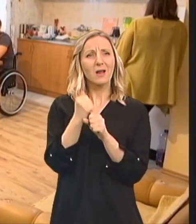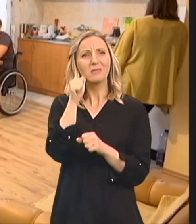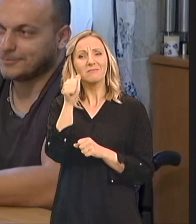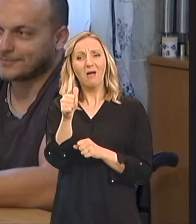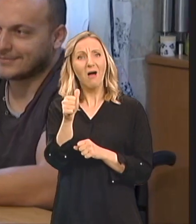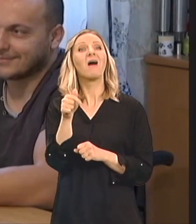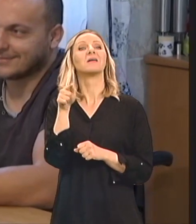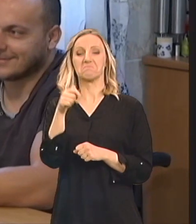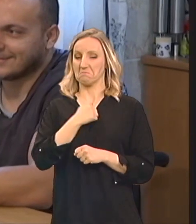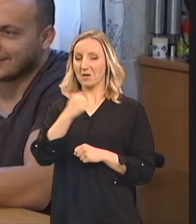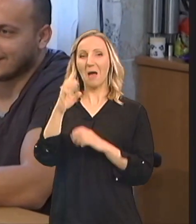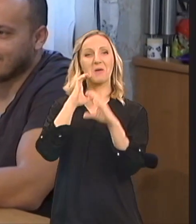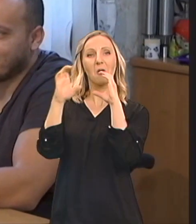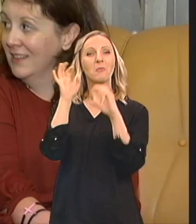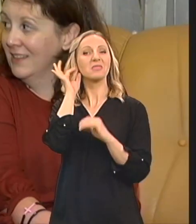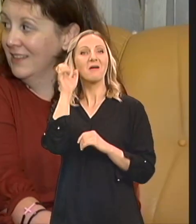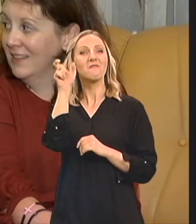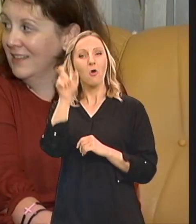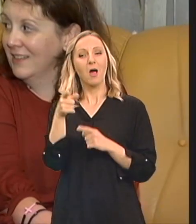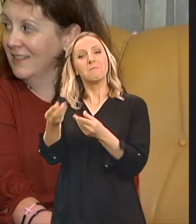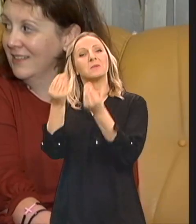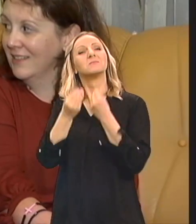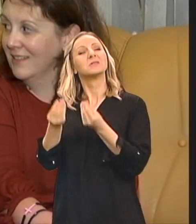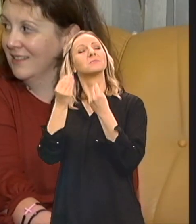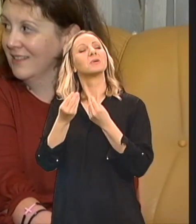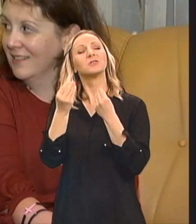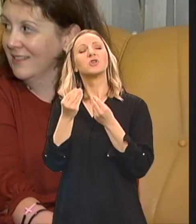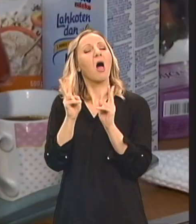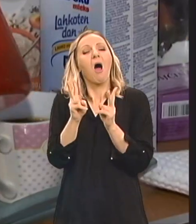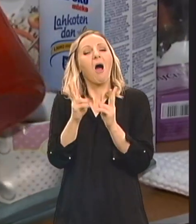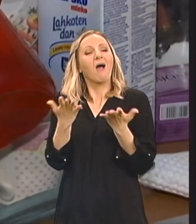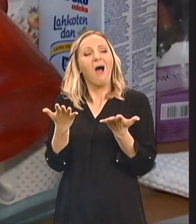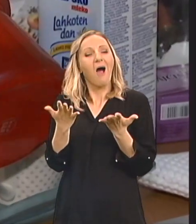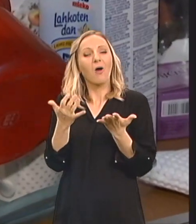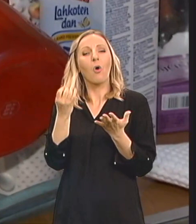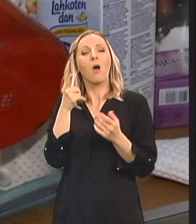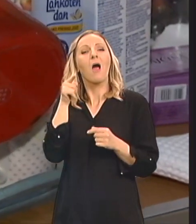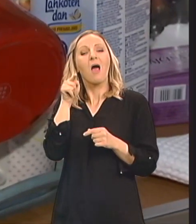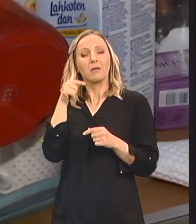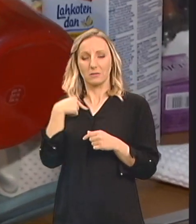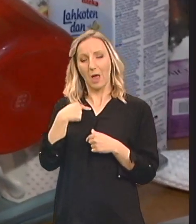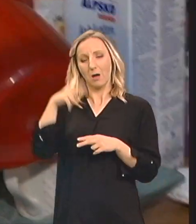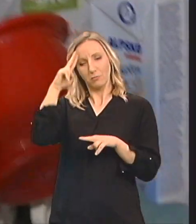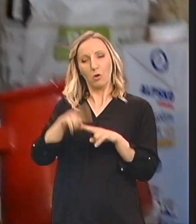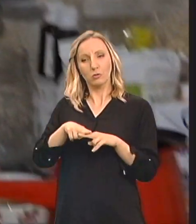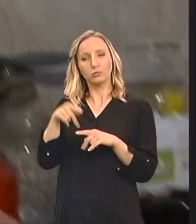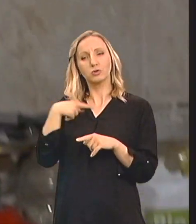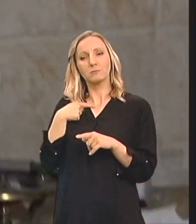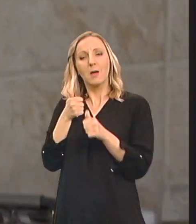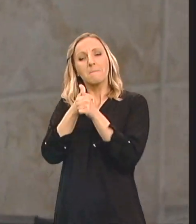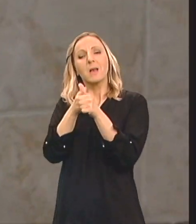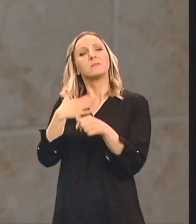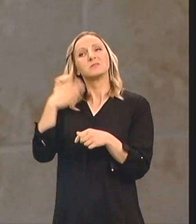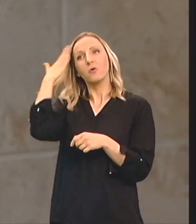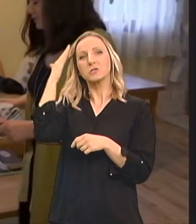hrabra i komunikativna devojka Ispričava nam je Kako to izgleda kada slediš svoje snove I ne daš jednom slovu da te